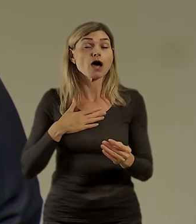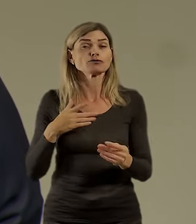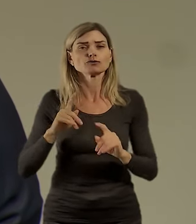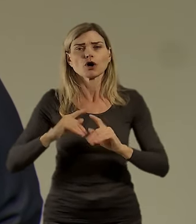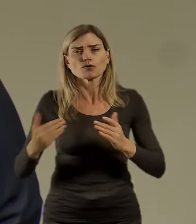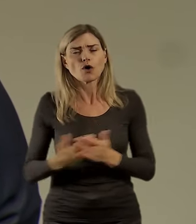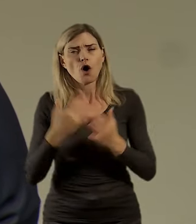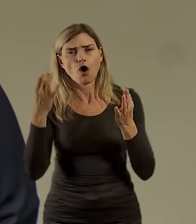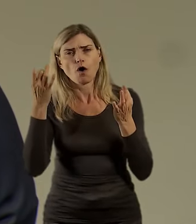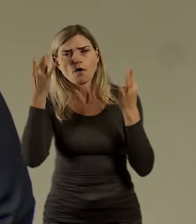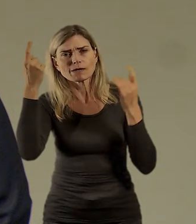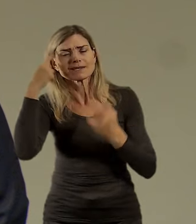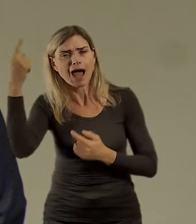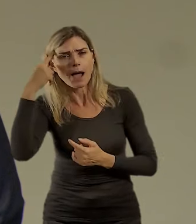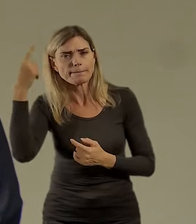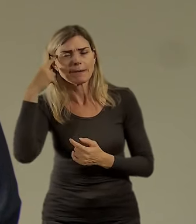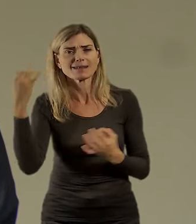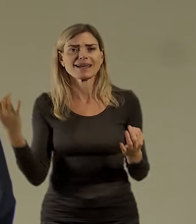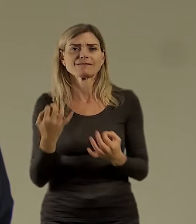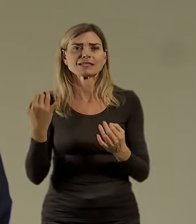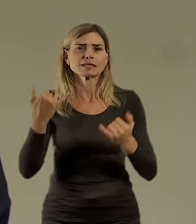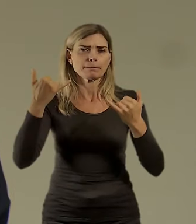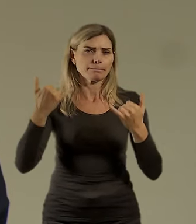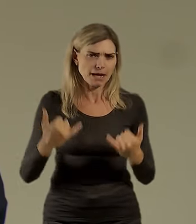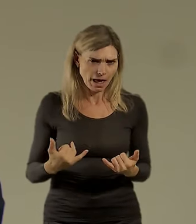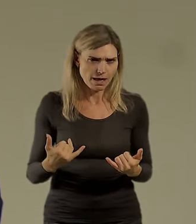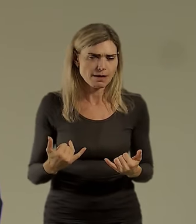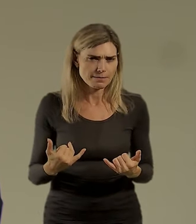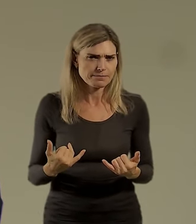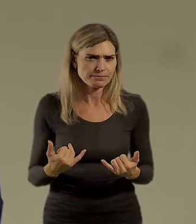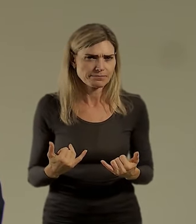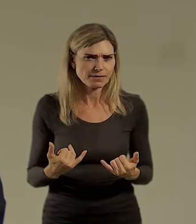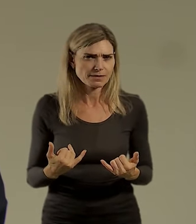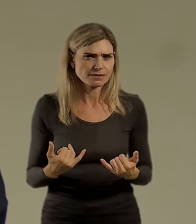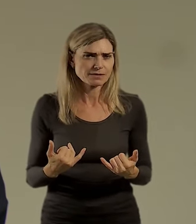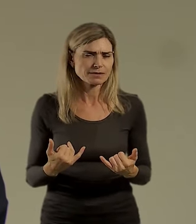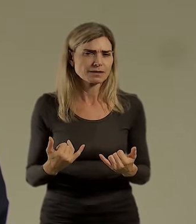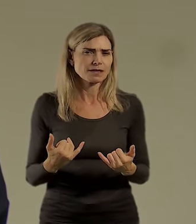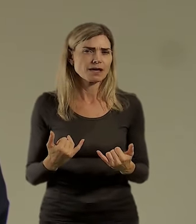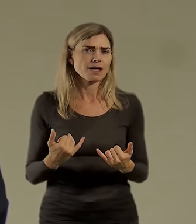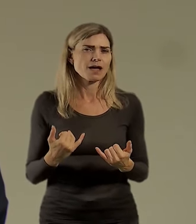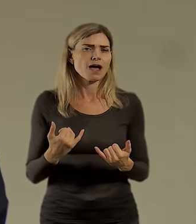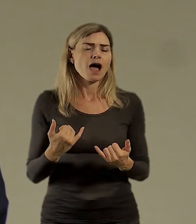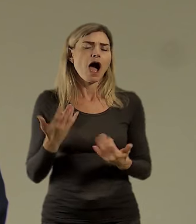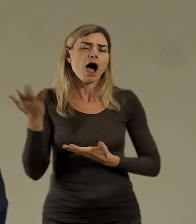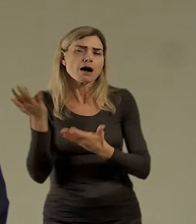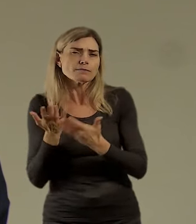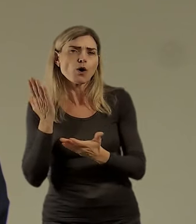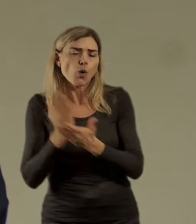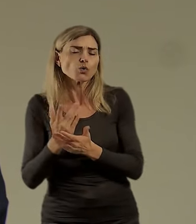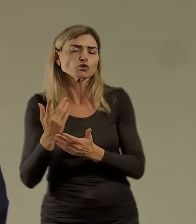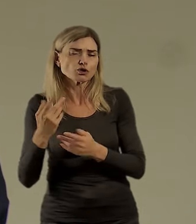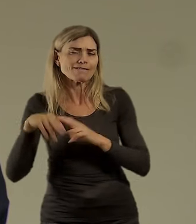co se týče terminálů v Praze a máme jakoby významně větší schodu. Co si